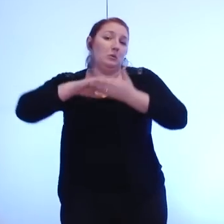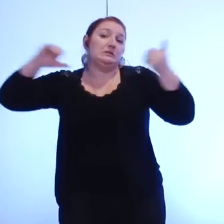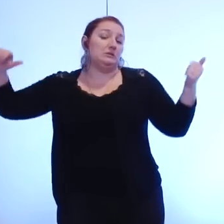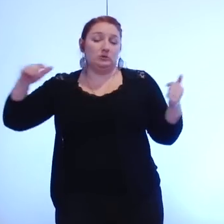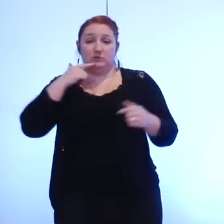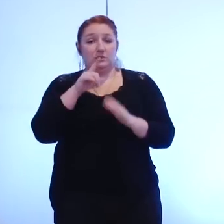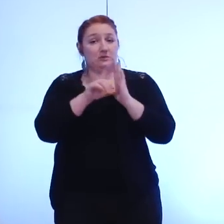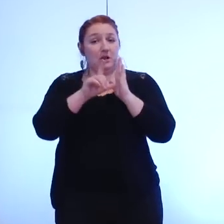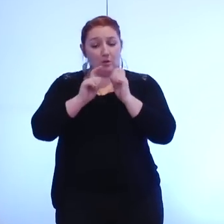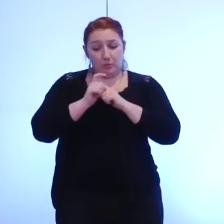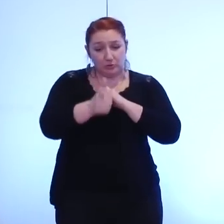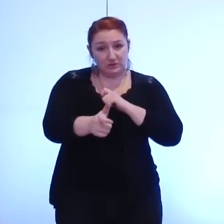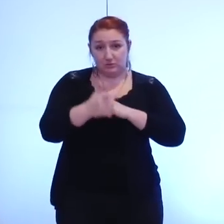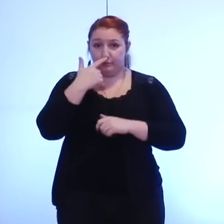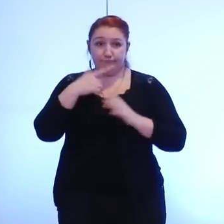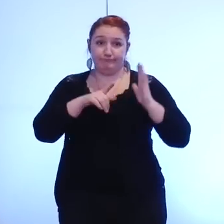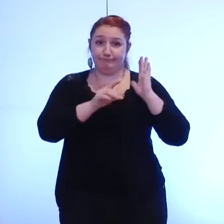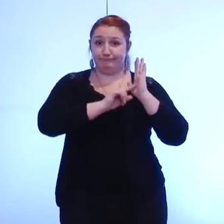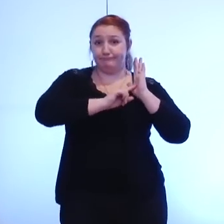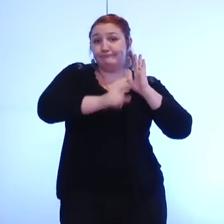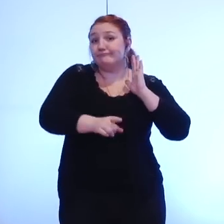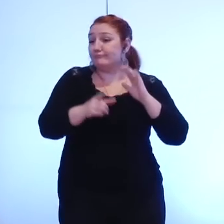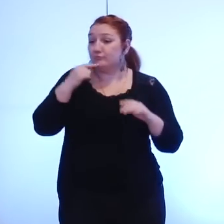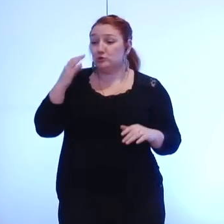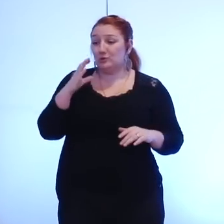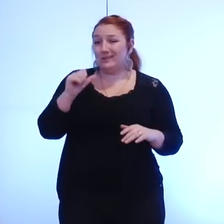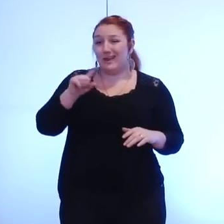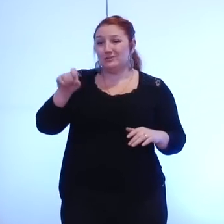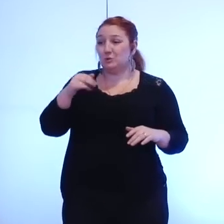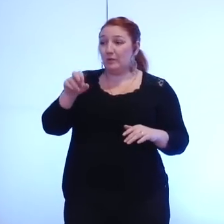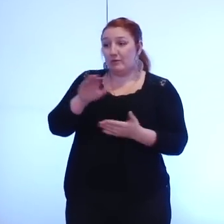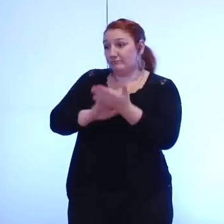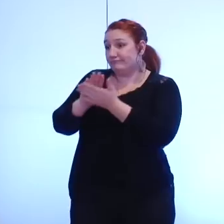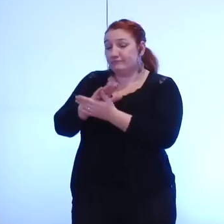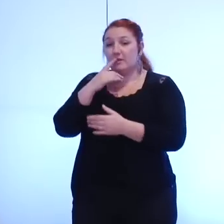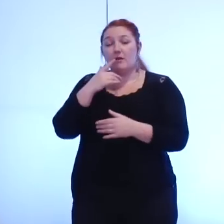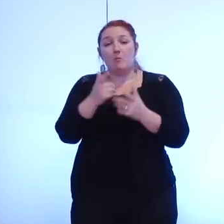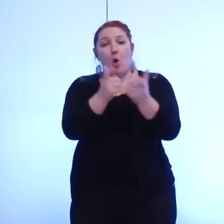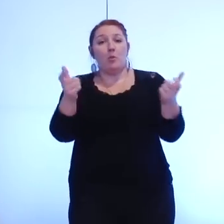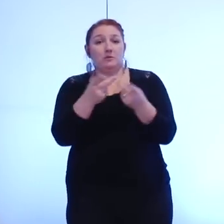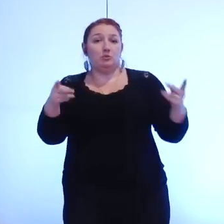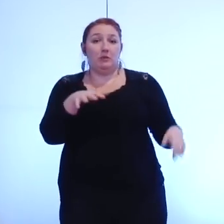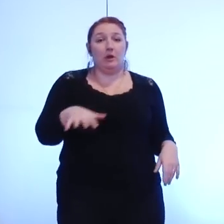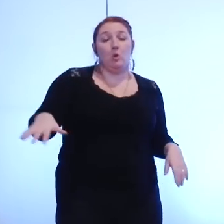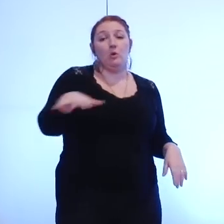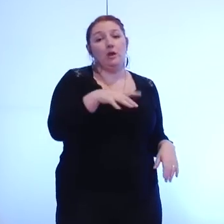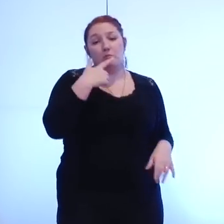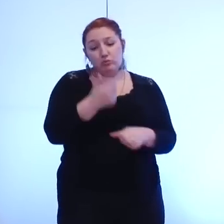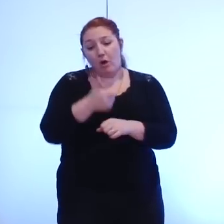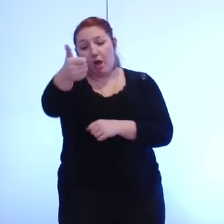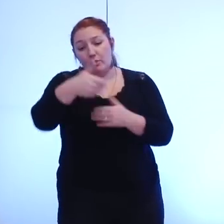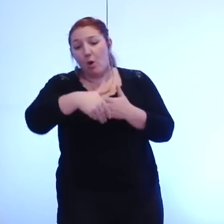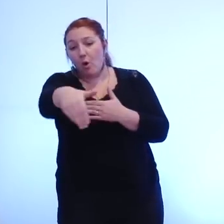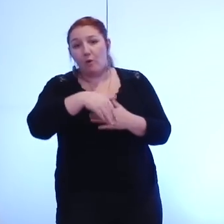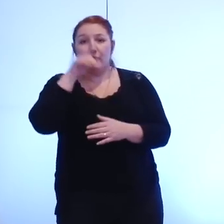la procédure monsieur Cazenave et donc pour ces entreprises publiques locales il va falloir d'ici un an s'entendre